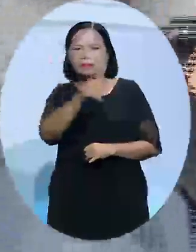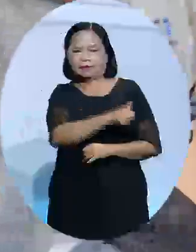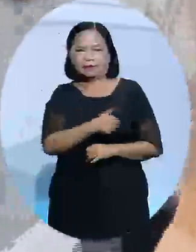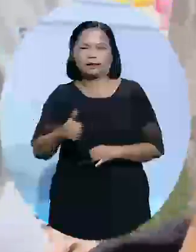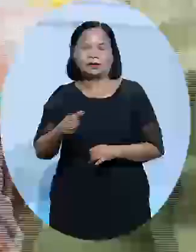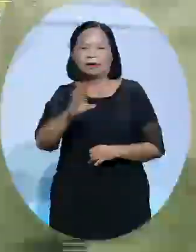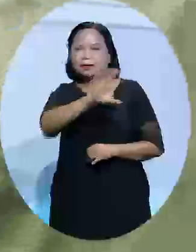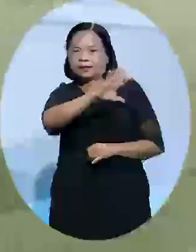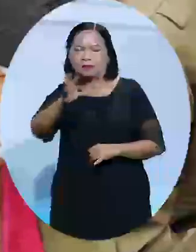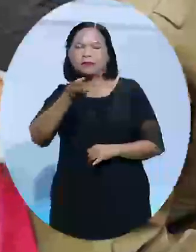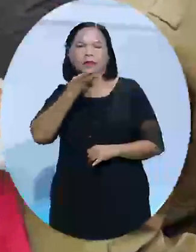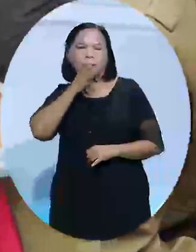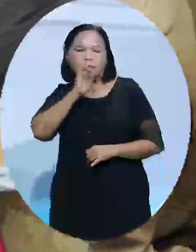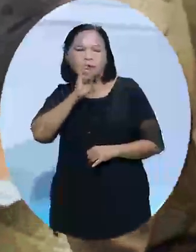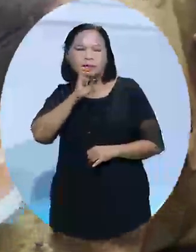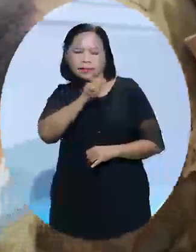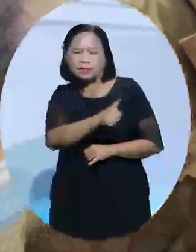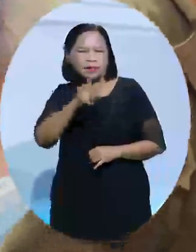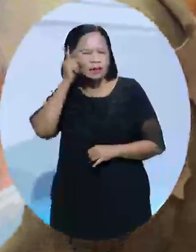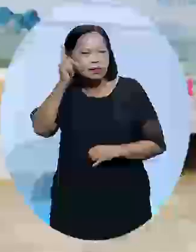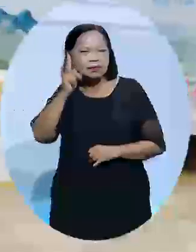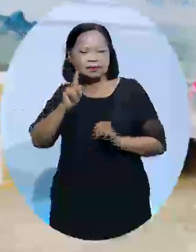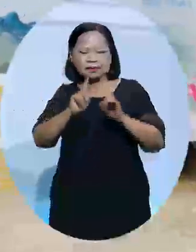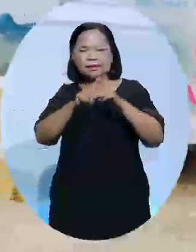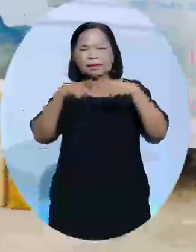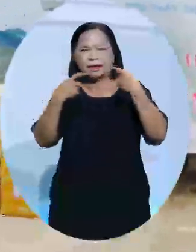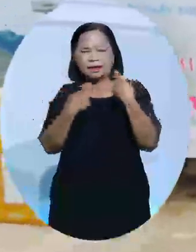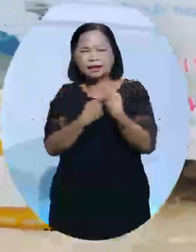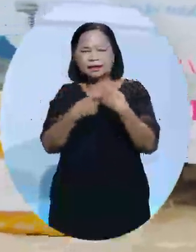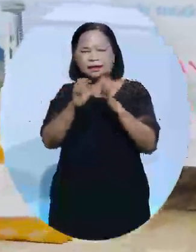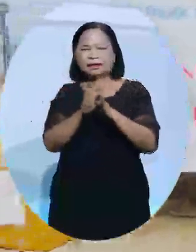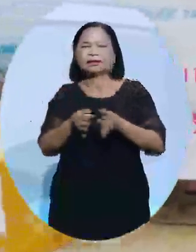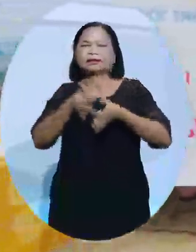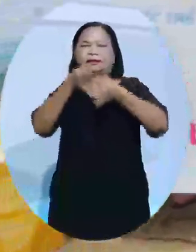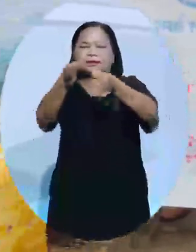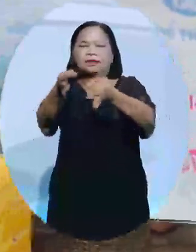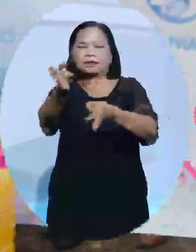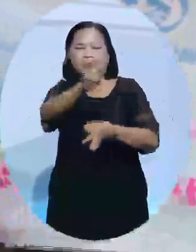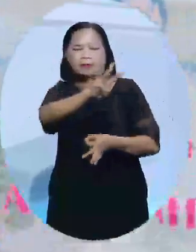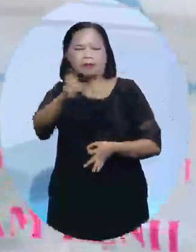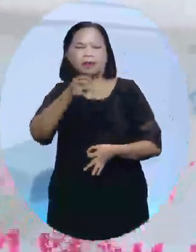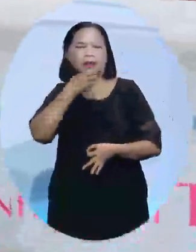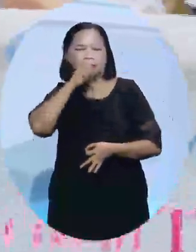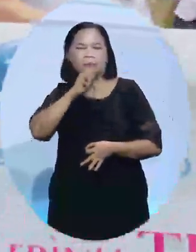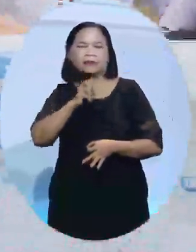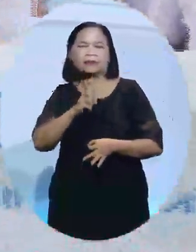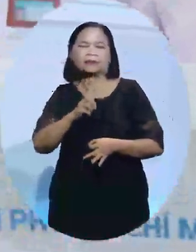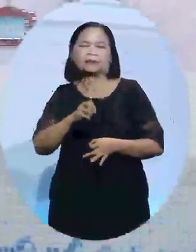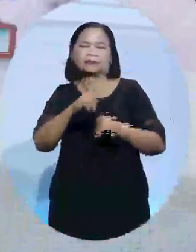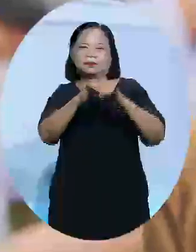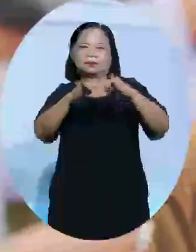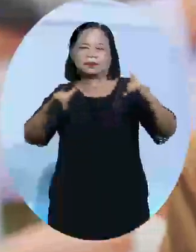tặng 500 xuất thuốc cho người dân các xã khó khăn, gia đình chính sách huyện Vị Xuyên, trao tặng 300 cơ số thuốc cho Hội Thầy Thuốc Trẻ TP.HCM.